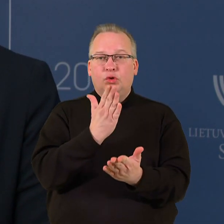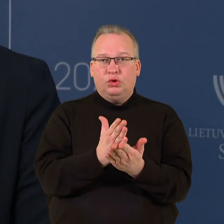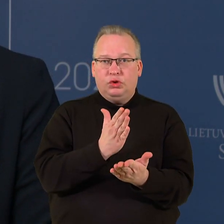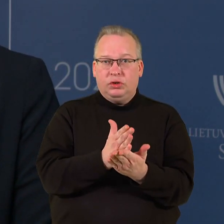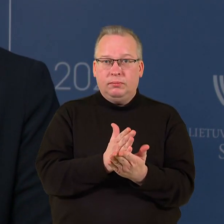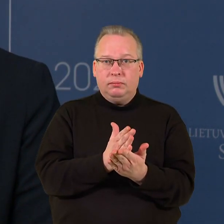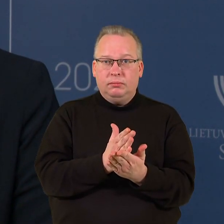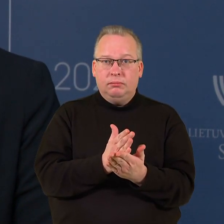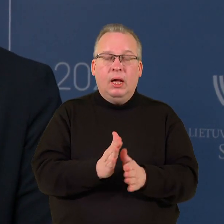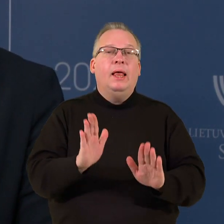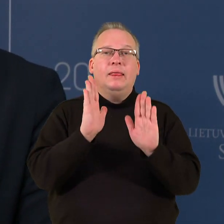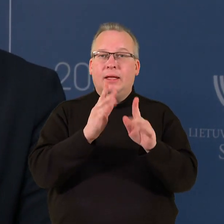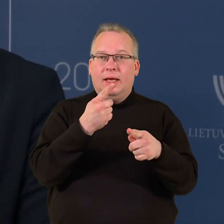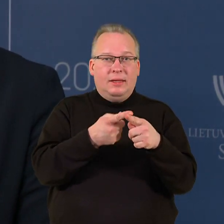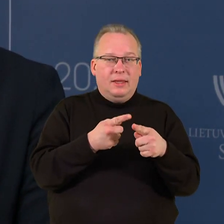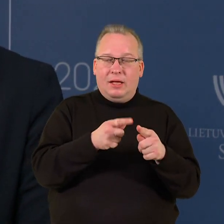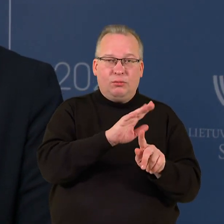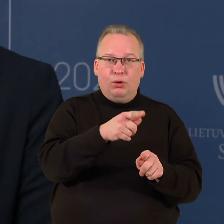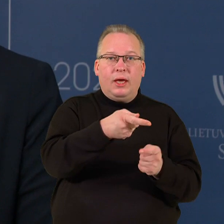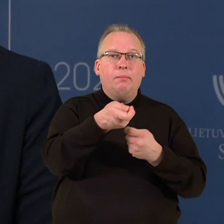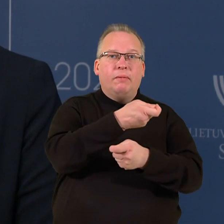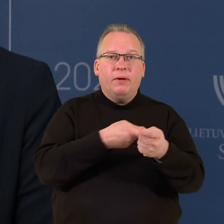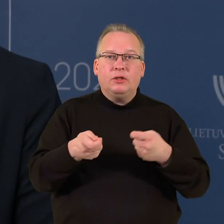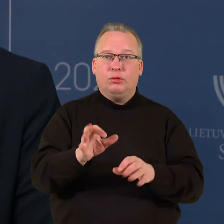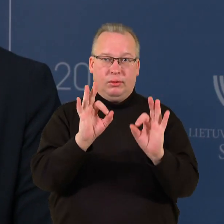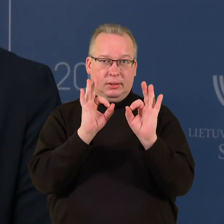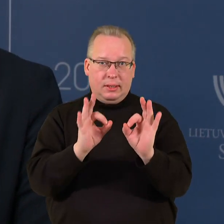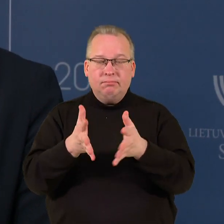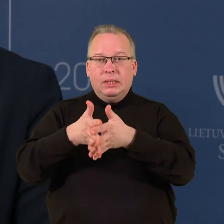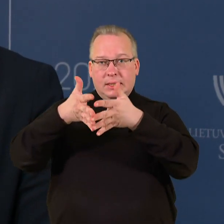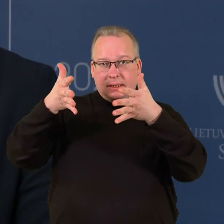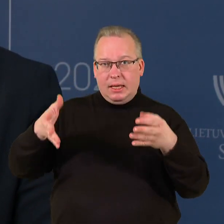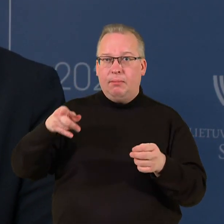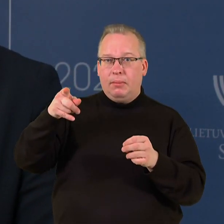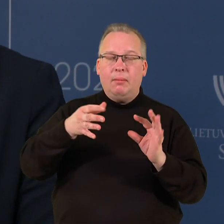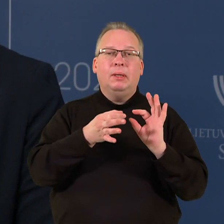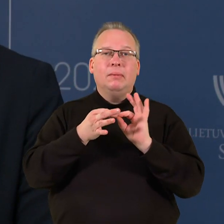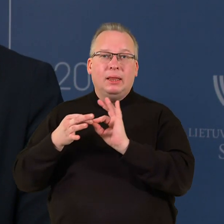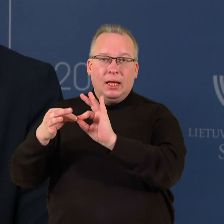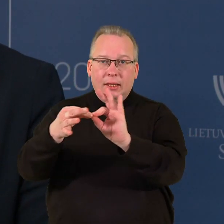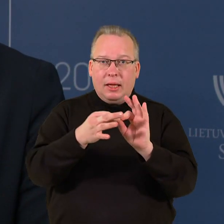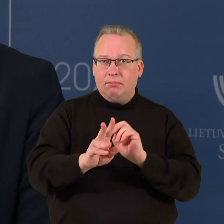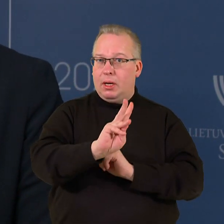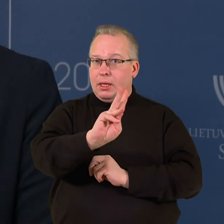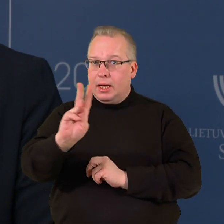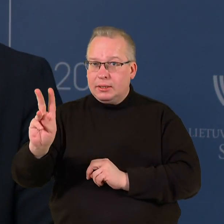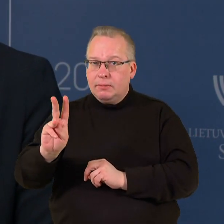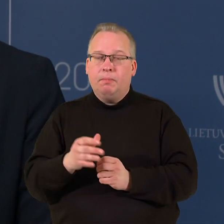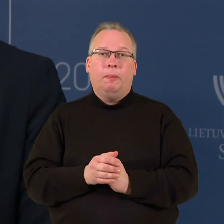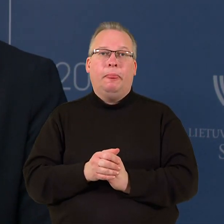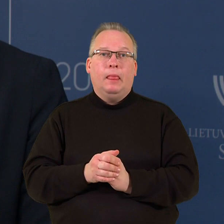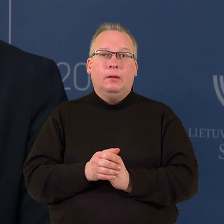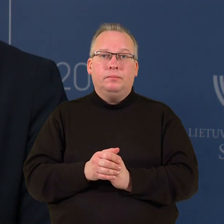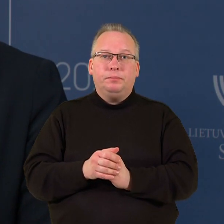ne tai, kad nesmulkiam verslui, bet tikrai pakankamai stambijam tinklam ir kurie maitina